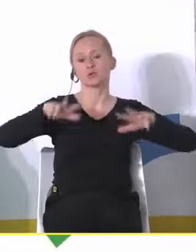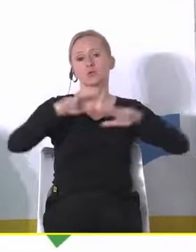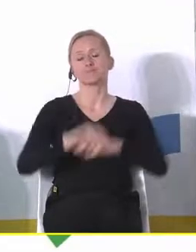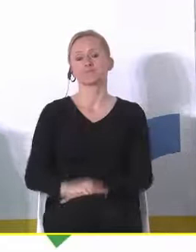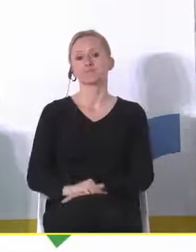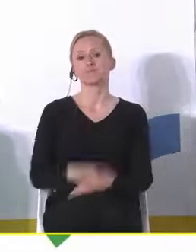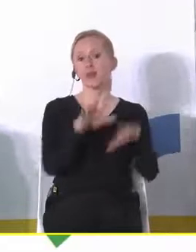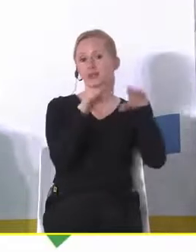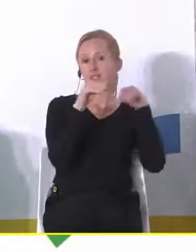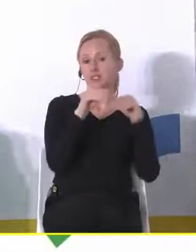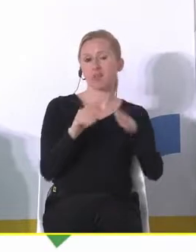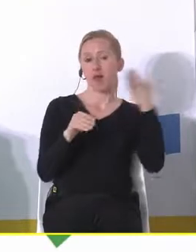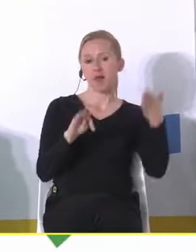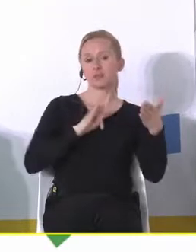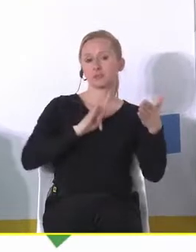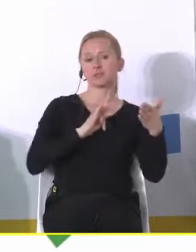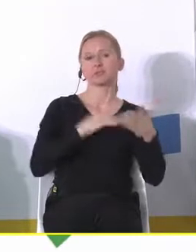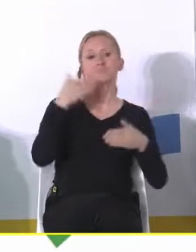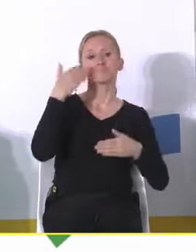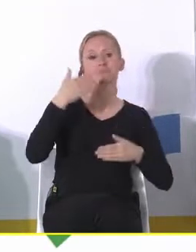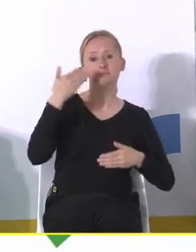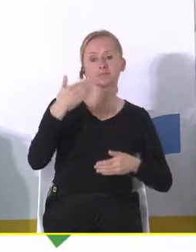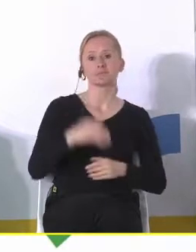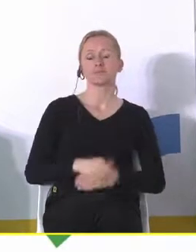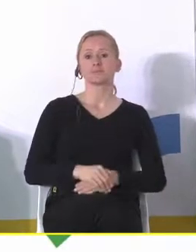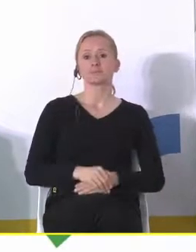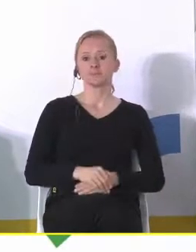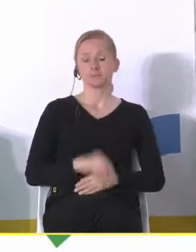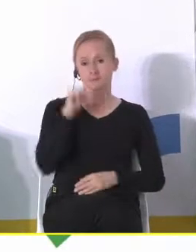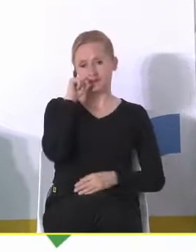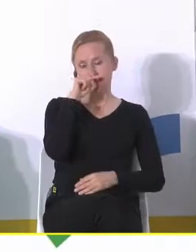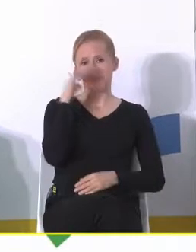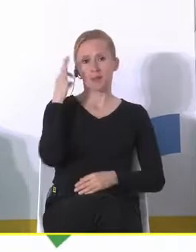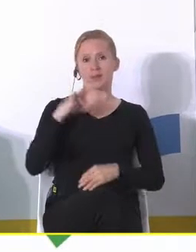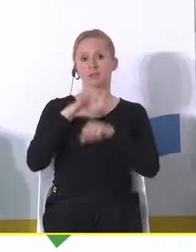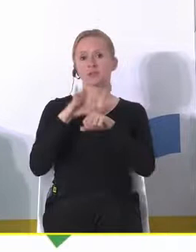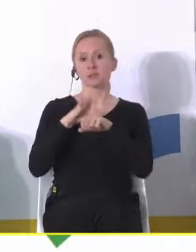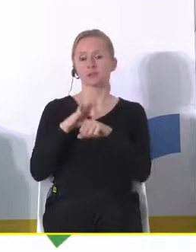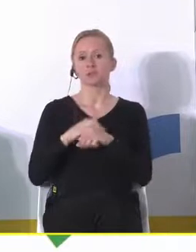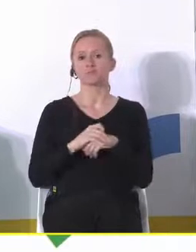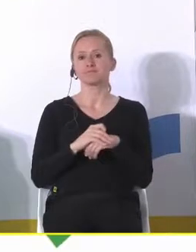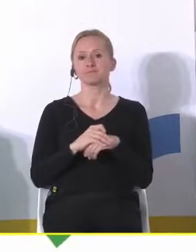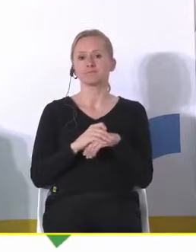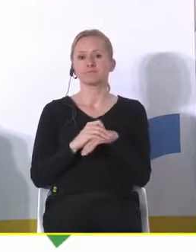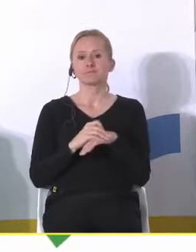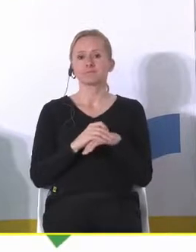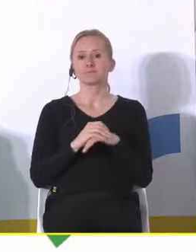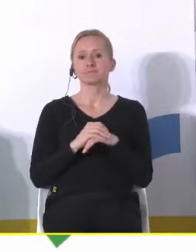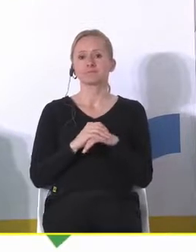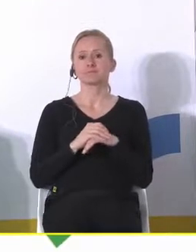I może zaczniemy od mojej lewej strony. Proszę bardzo, pani doktor Łazarawicz-Wyrzykowska. Czy mnie słychać? Słychać.